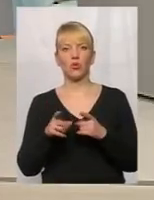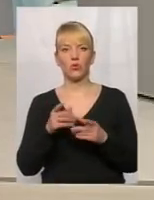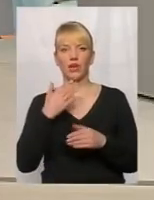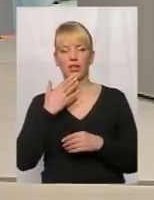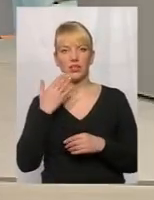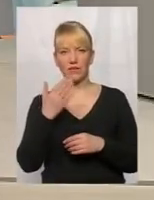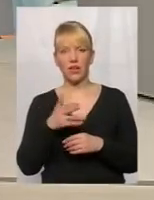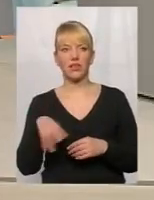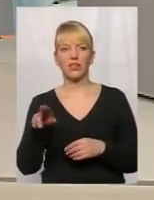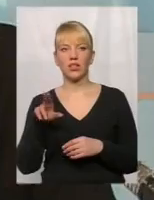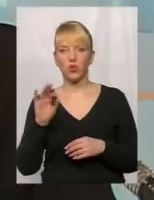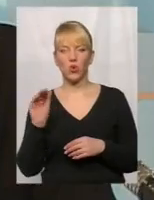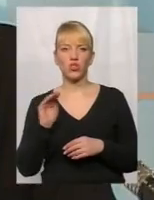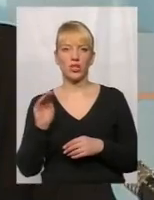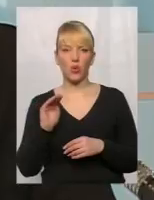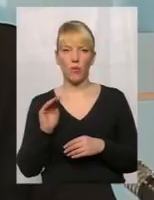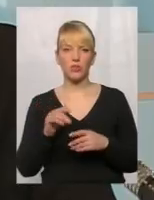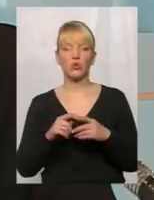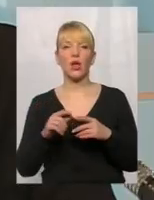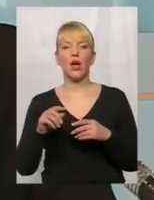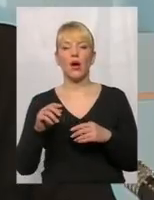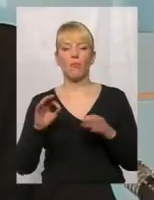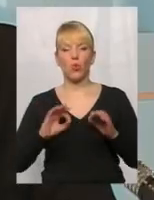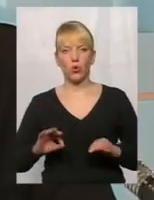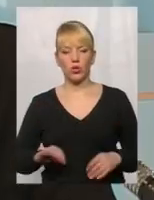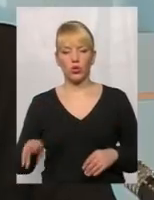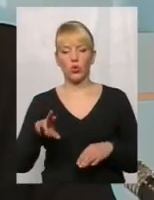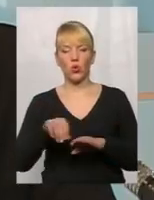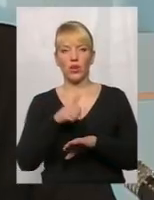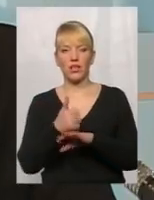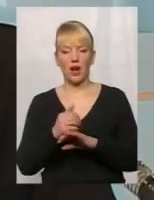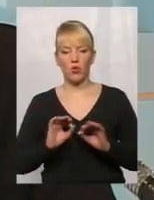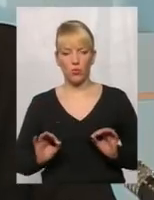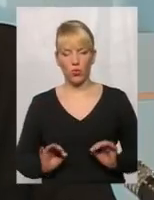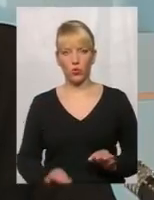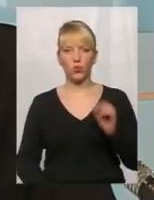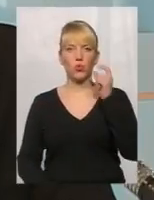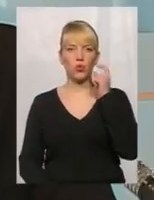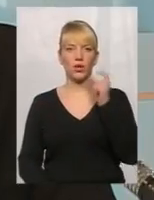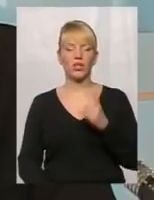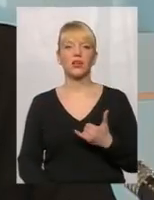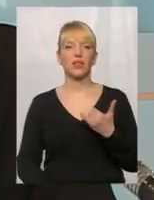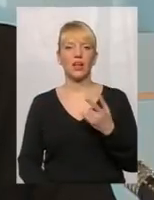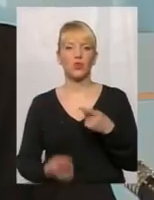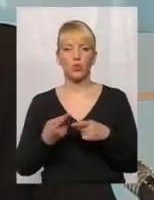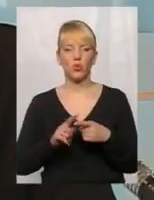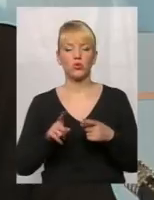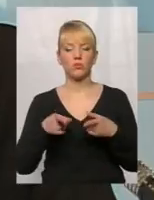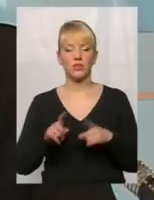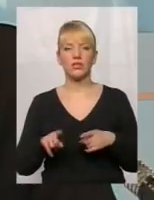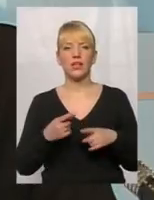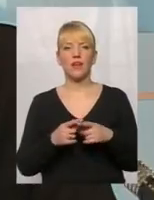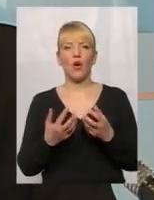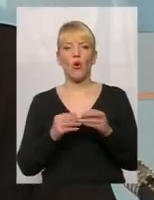Житомирської прокуратури, до генерального прокурора України, для того, щоб дійсно то обладнання, яке сьогодні